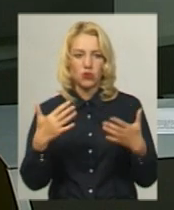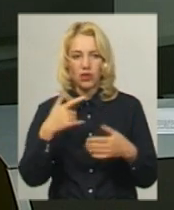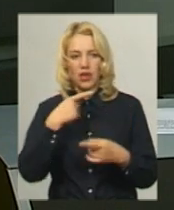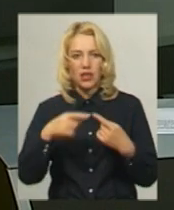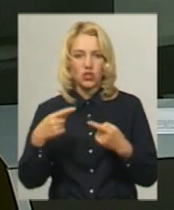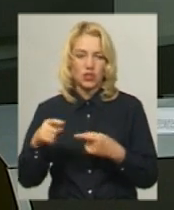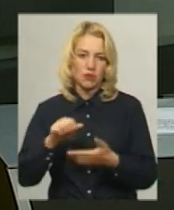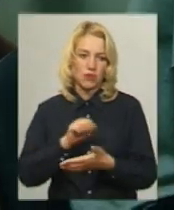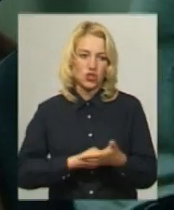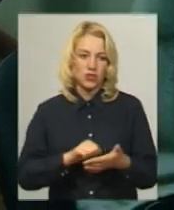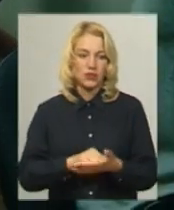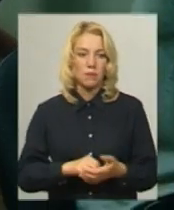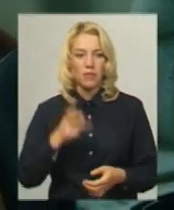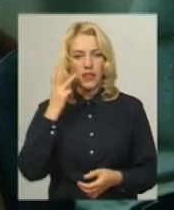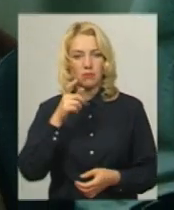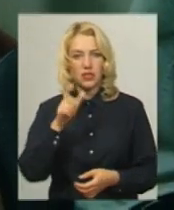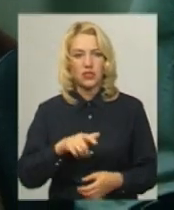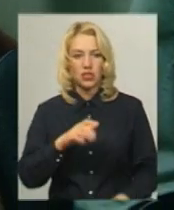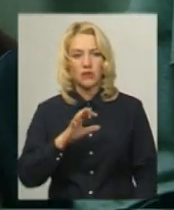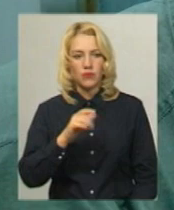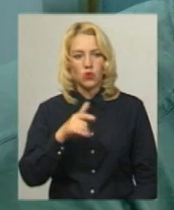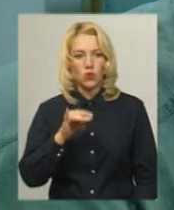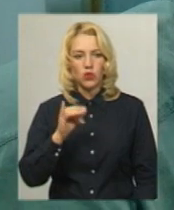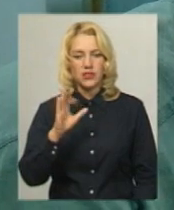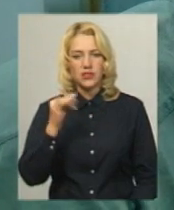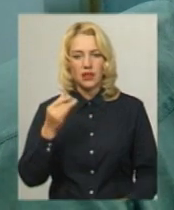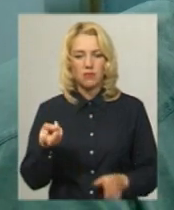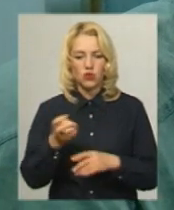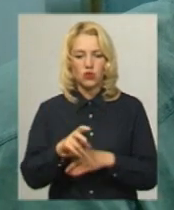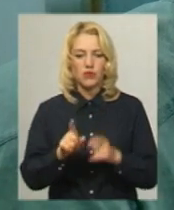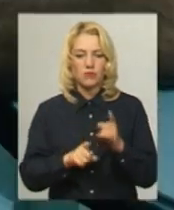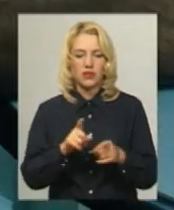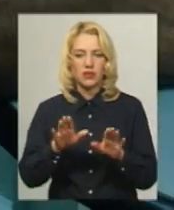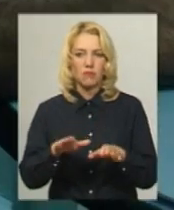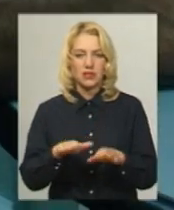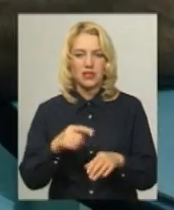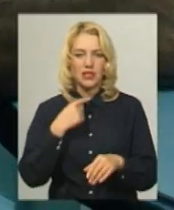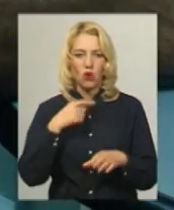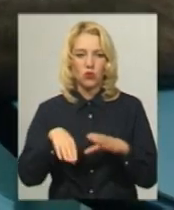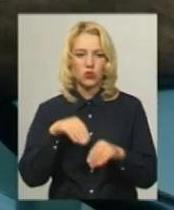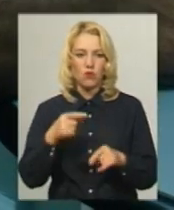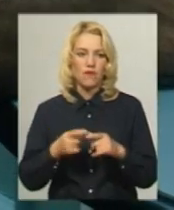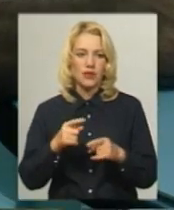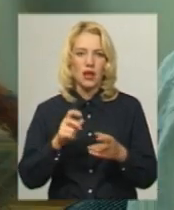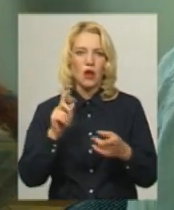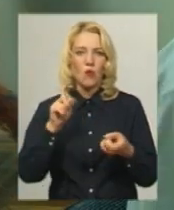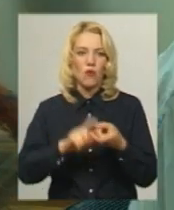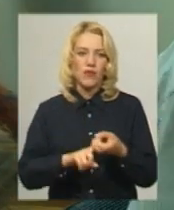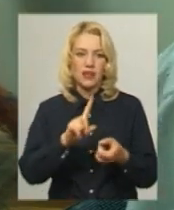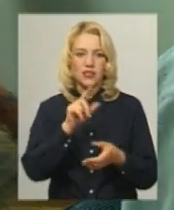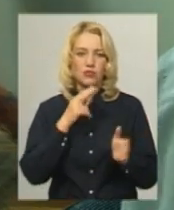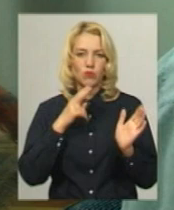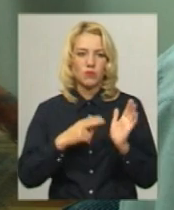причин. Хмельничанин Олег Гур'ївський прийшов змінити місце голосування. Чоловік каже, це пов'язано з пропискою. Я